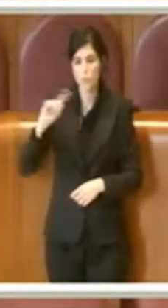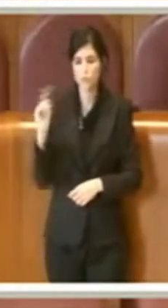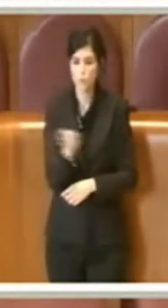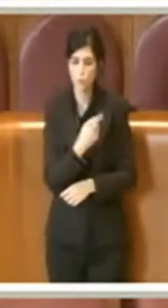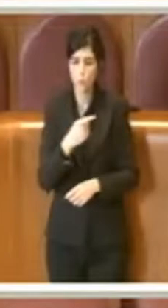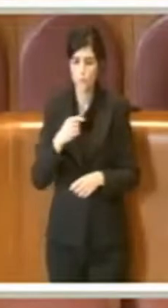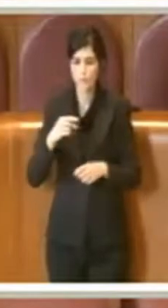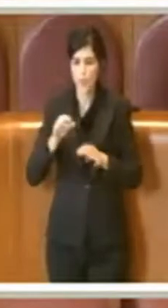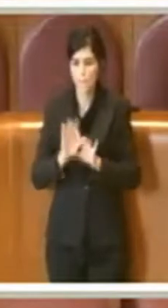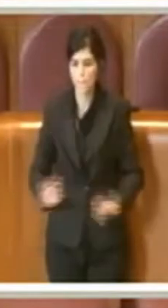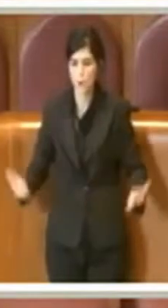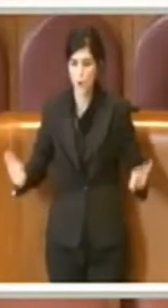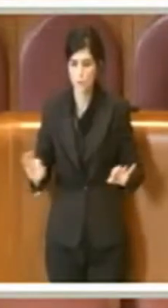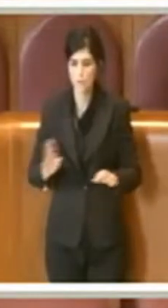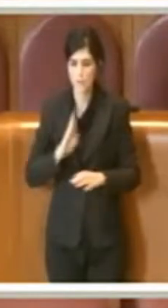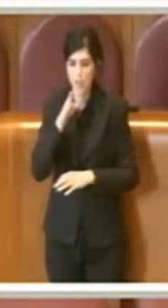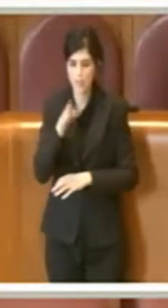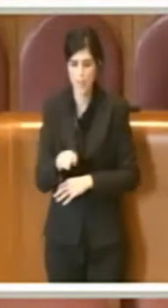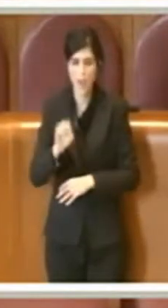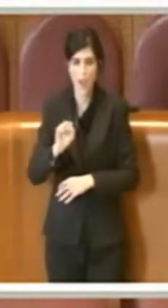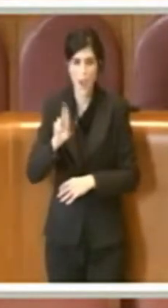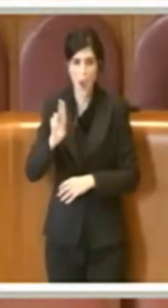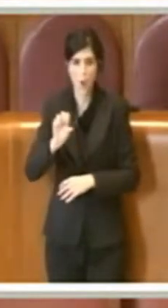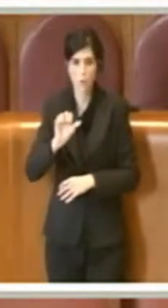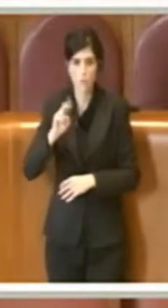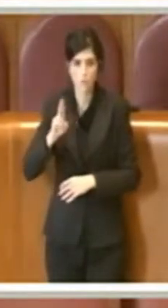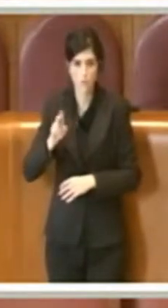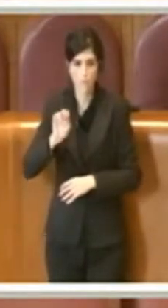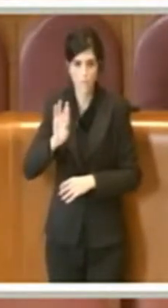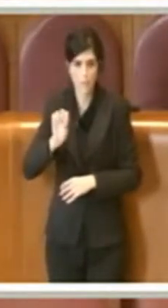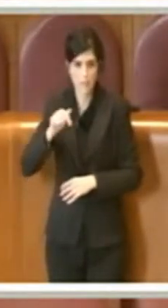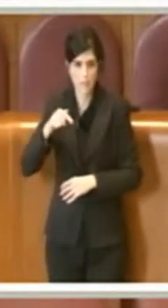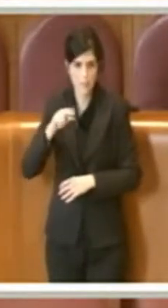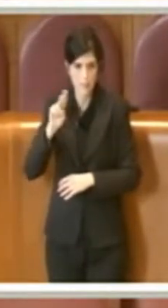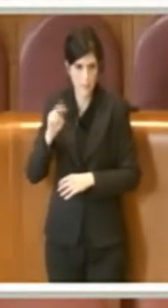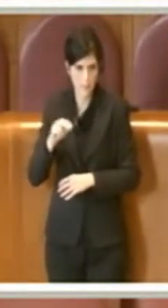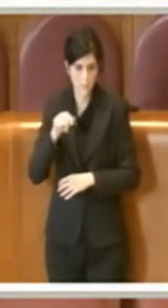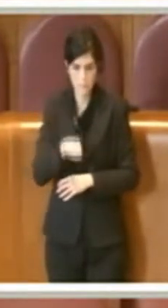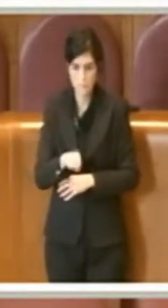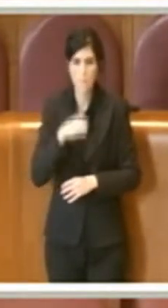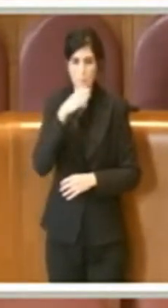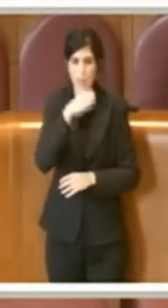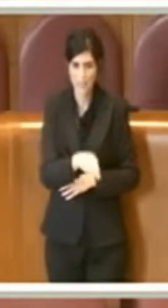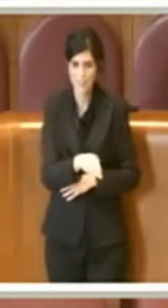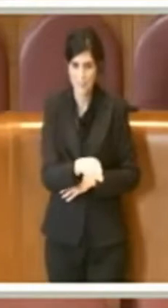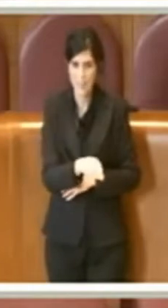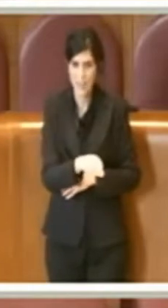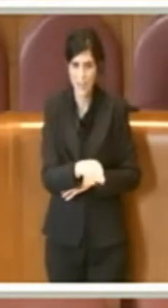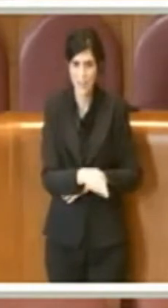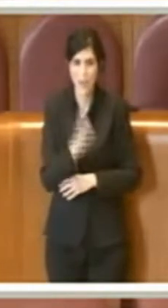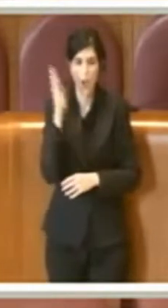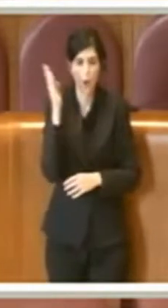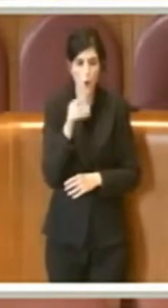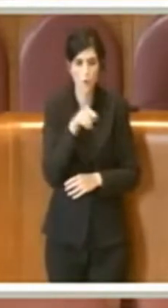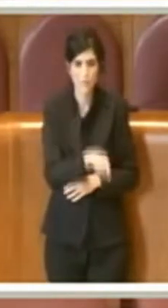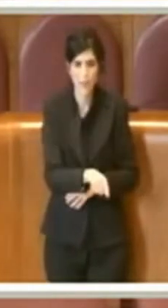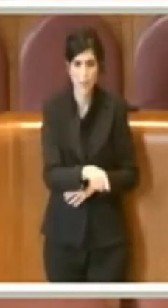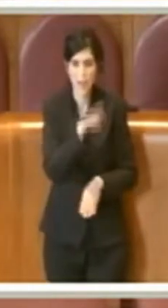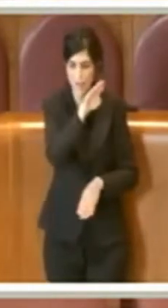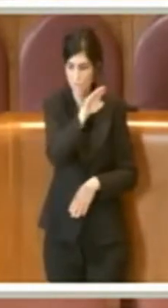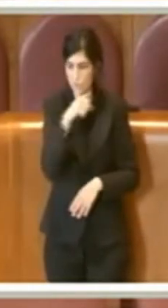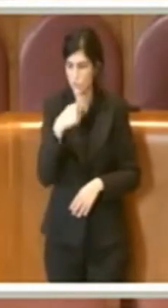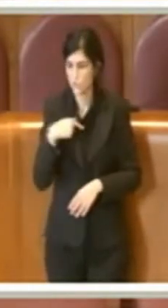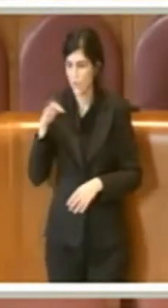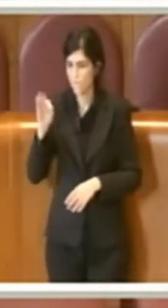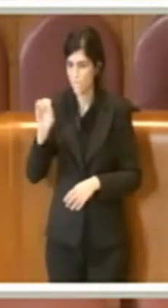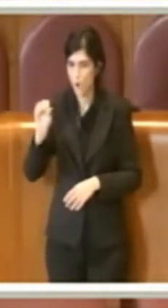condannare i nazisti. Siamo tutti pronti ad andare alle foibe per condannare i comunisti. Quando è che andremo